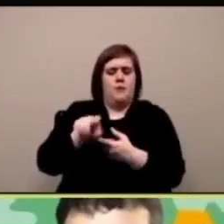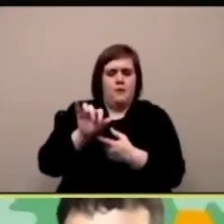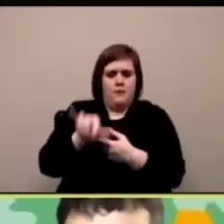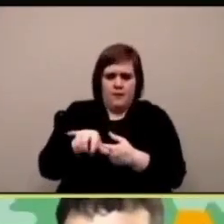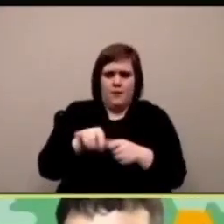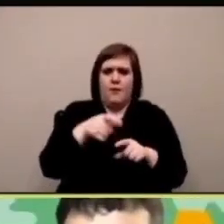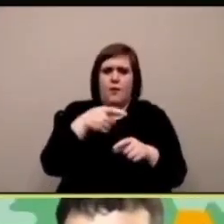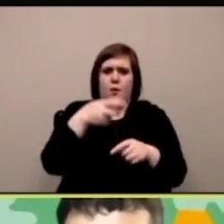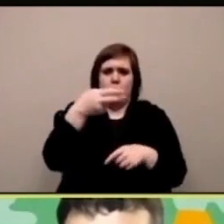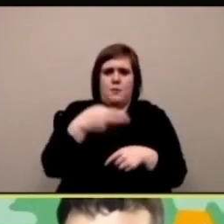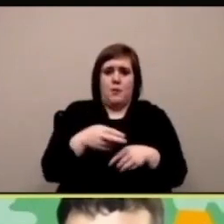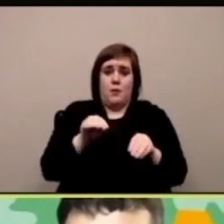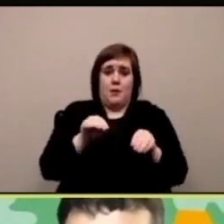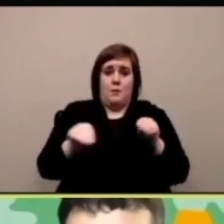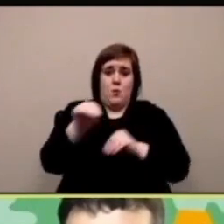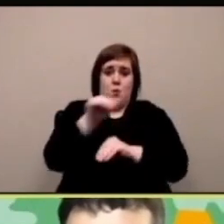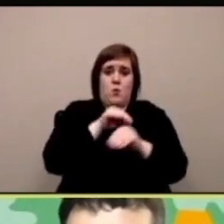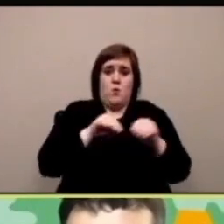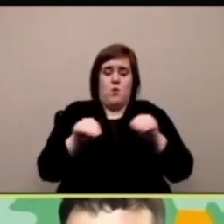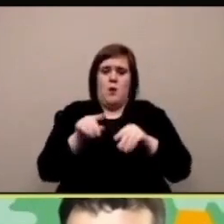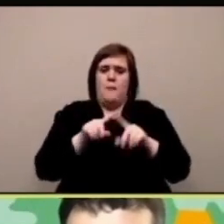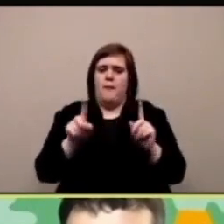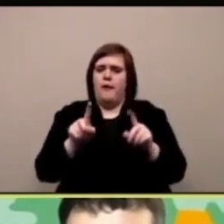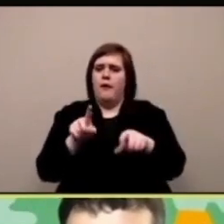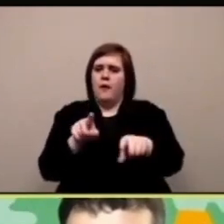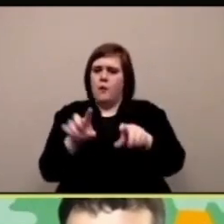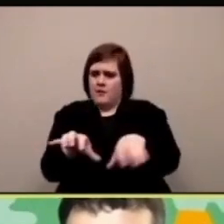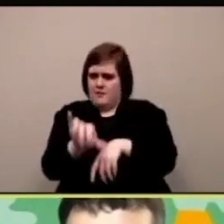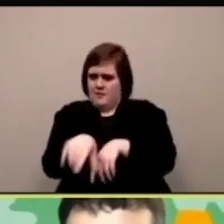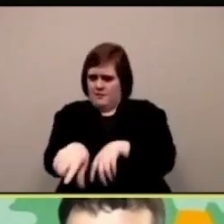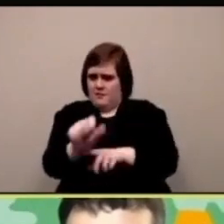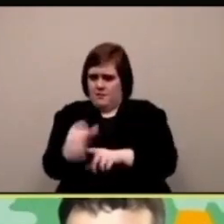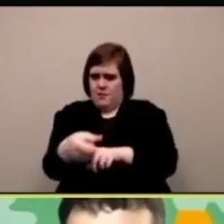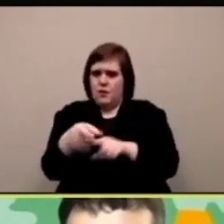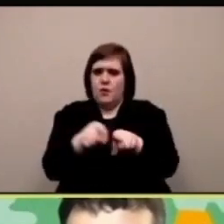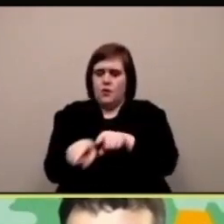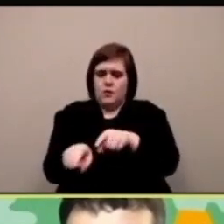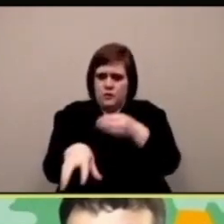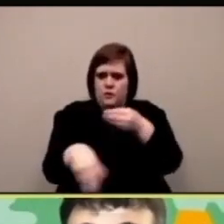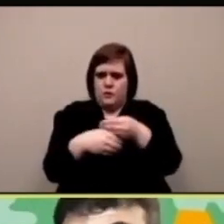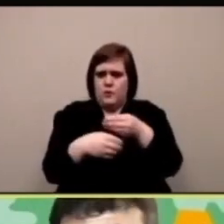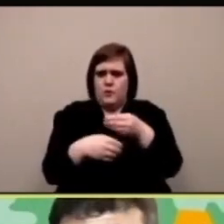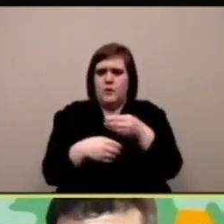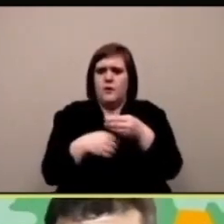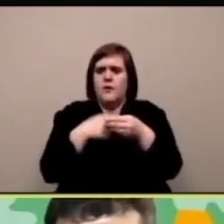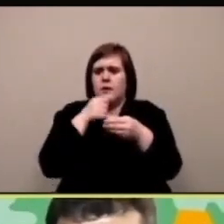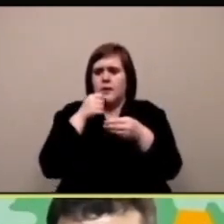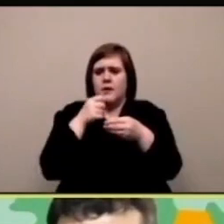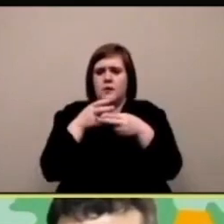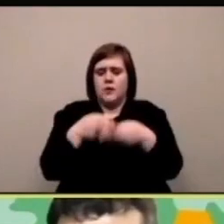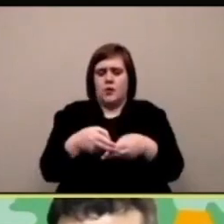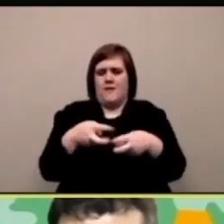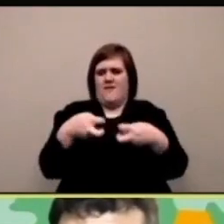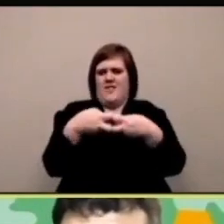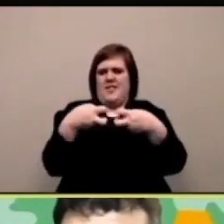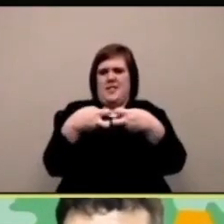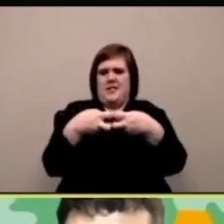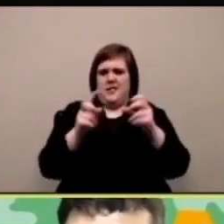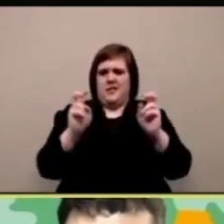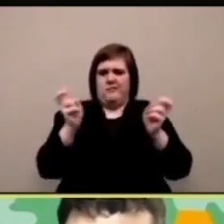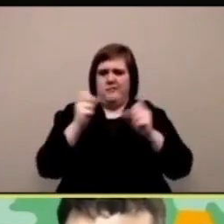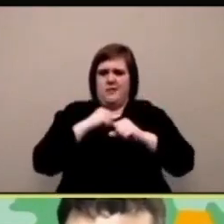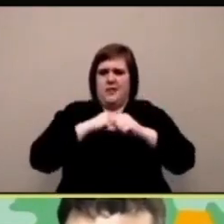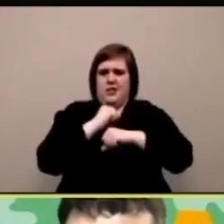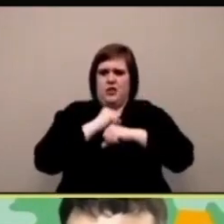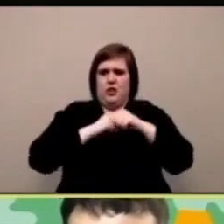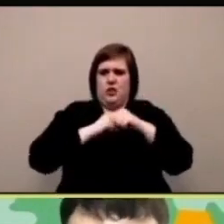quindi vale la pena anche dire che i blocchi di movimento ti lasciano muovere sprite da una parte